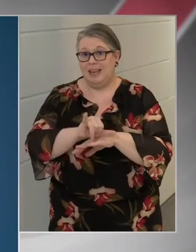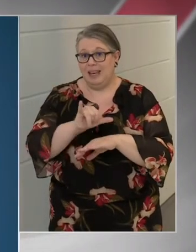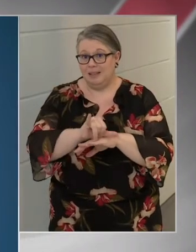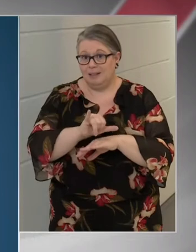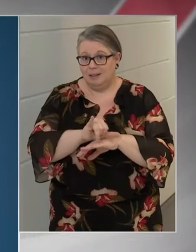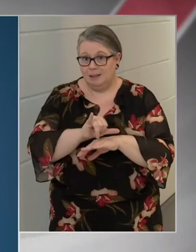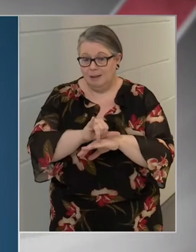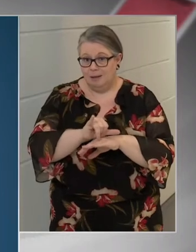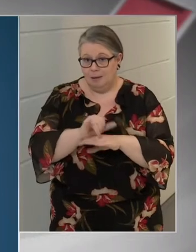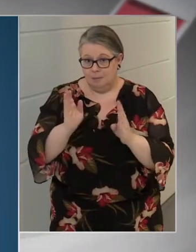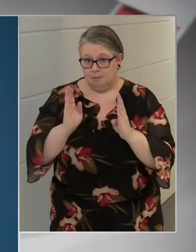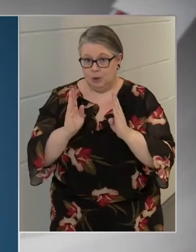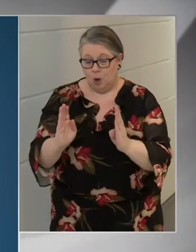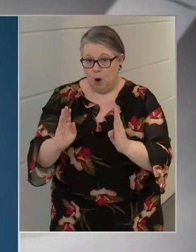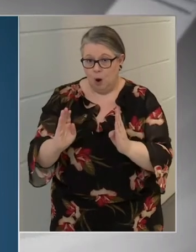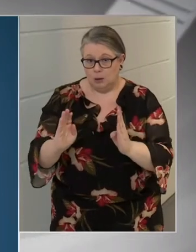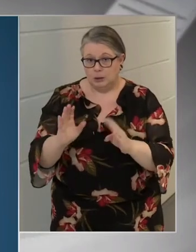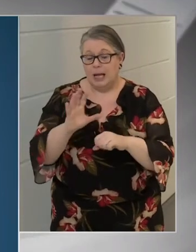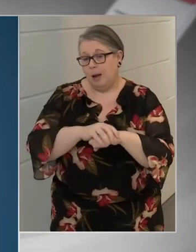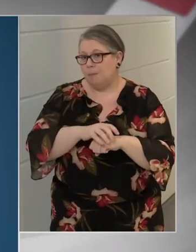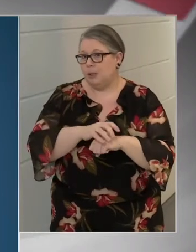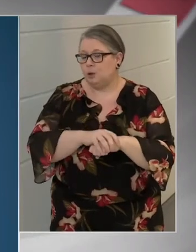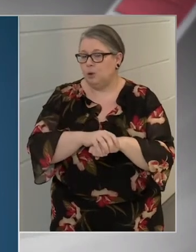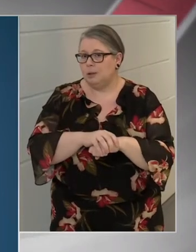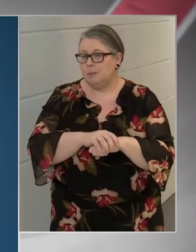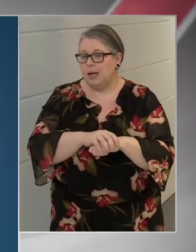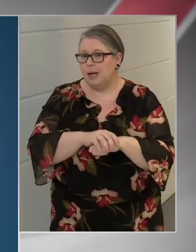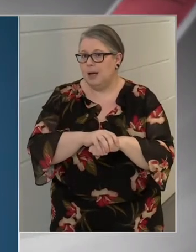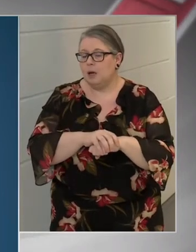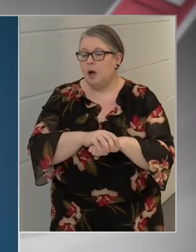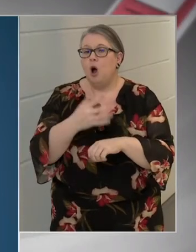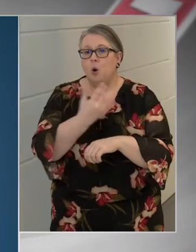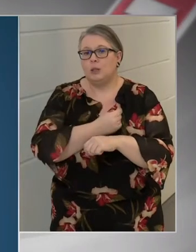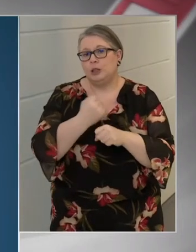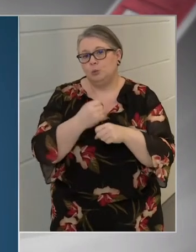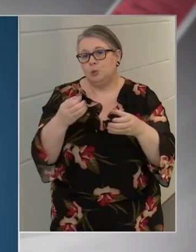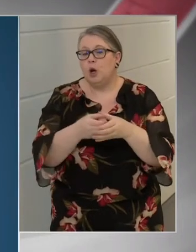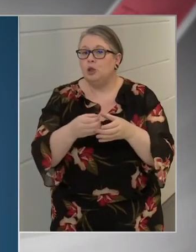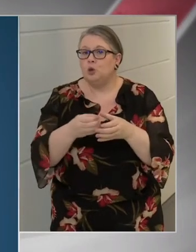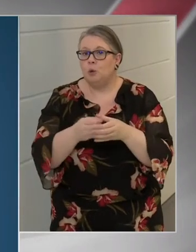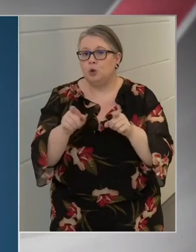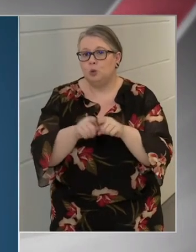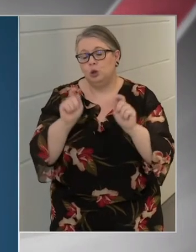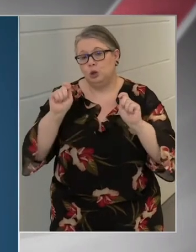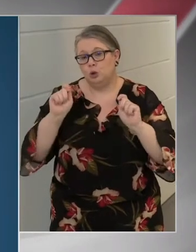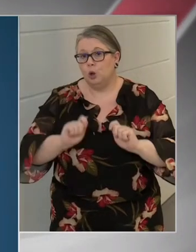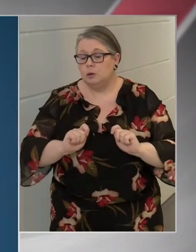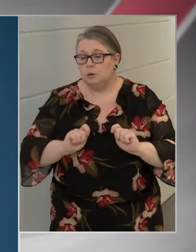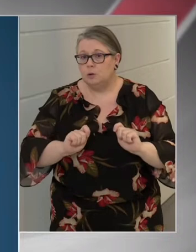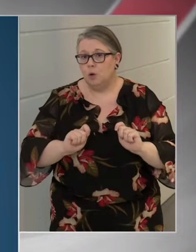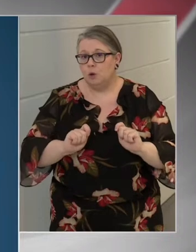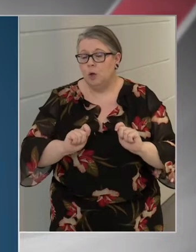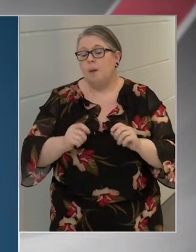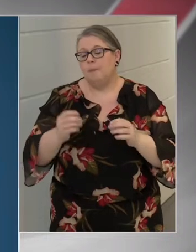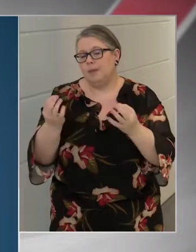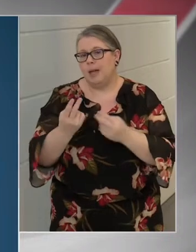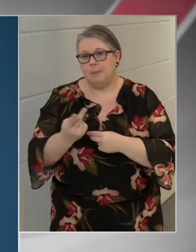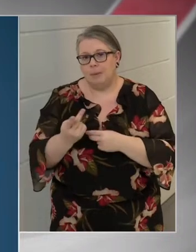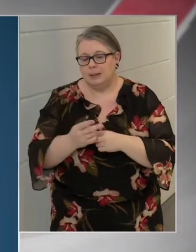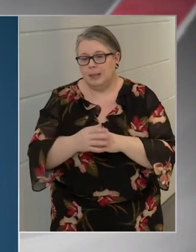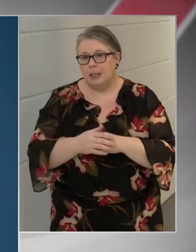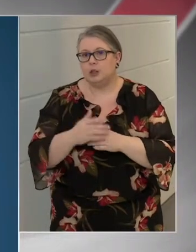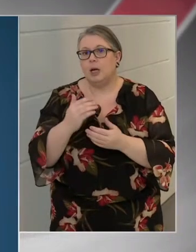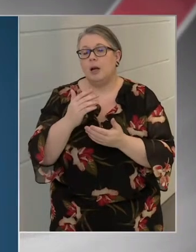intervallumban állapította meg. Az oltási munkacsoport úgy döntött, hogy természetesen